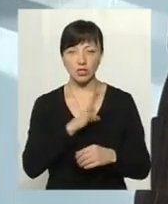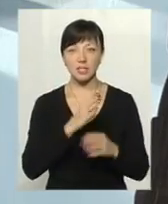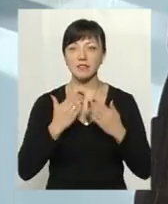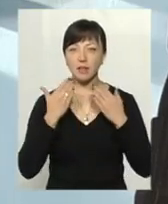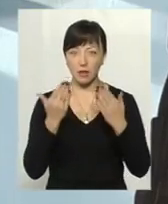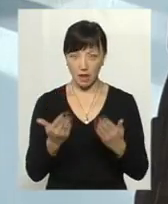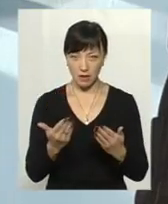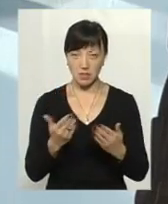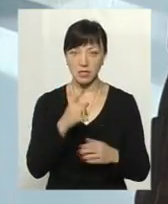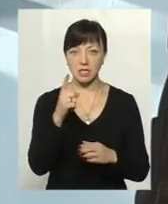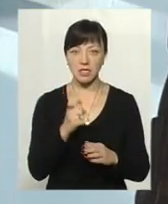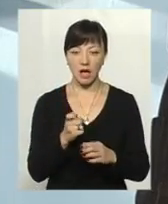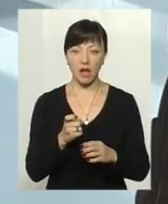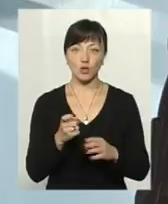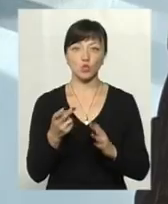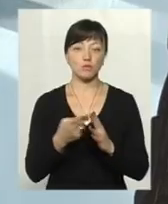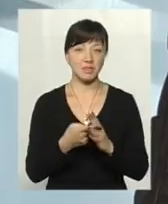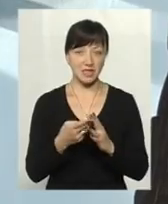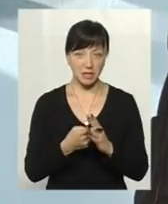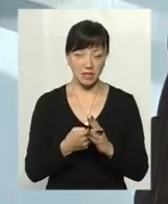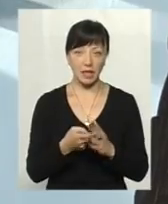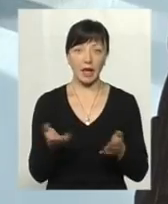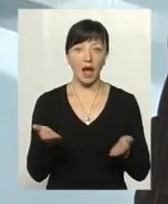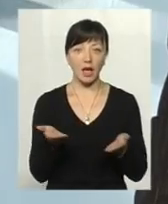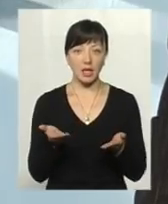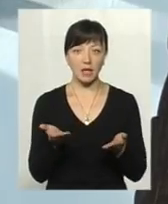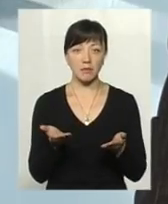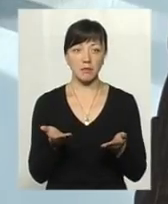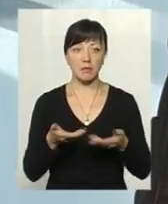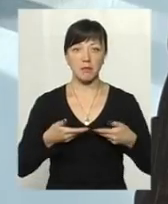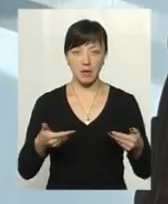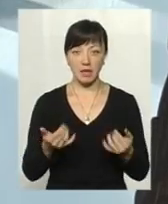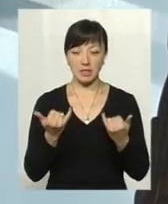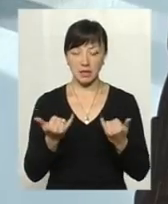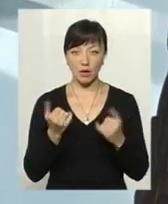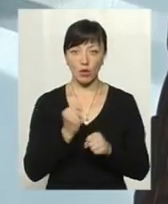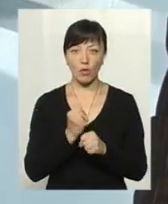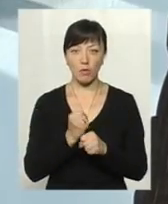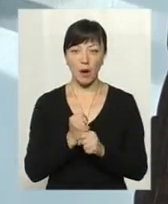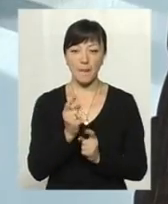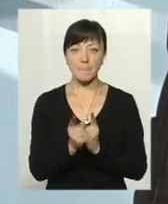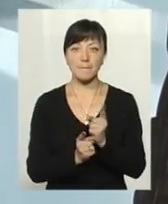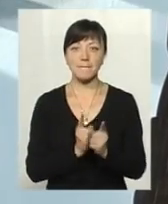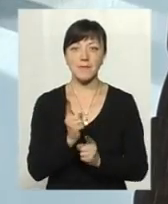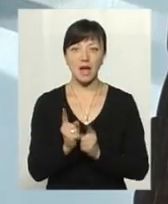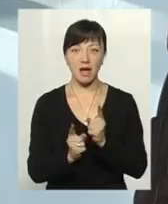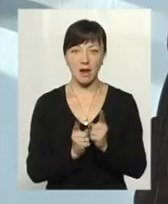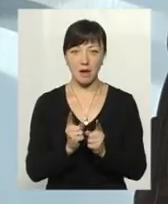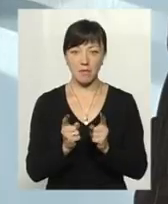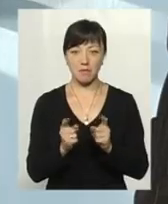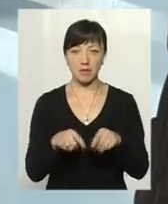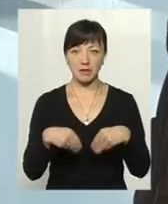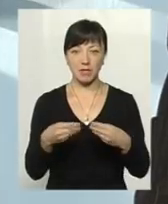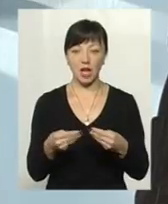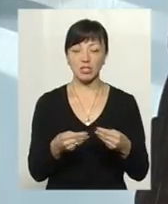за призначенням субсидій, і яким ми на даний час робимо перепризначення на